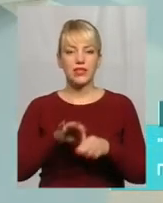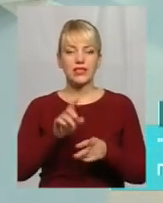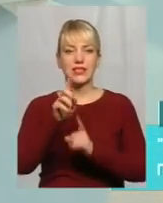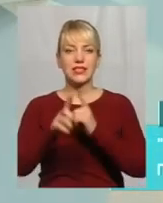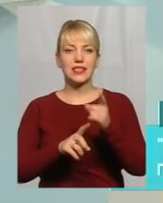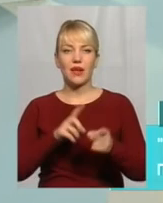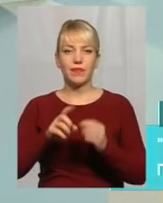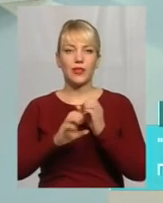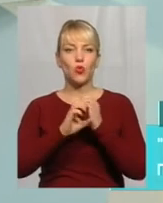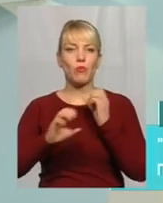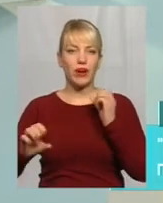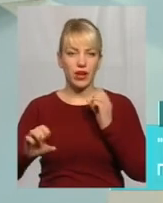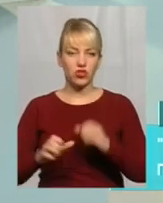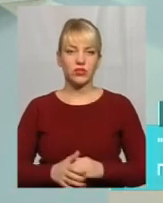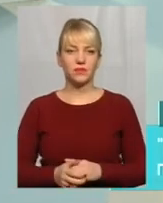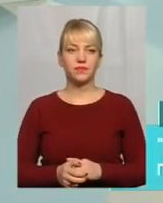Наприклад,